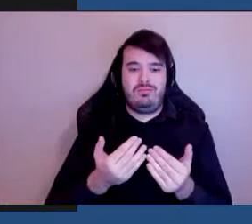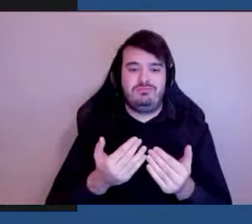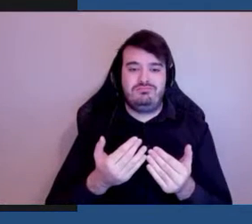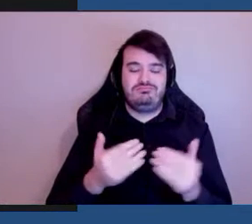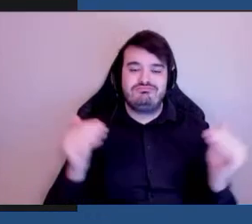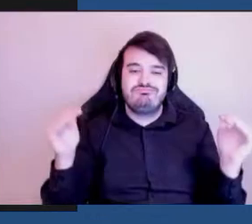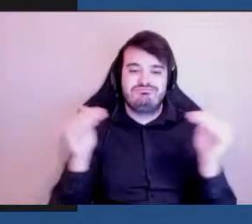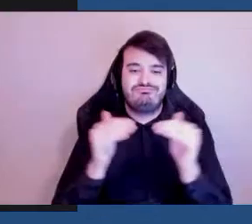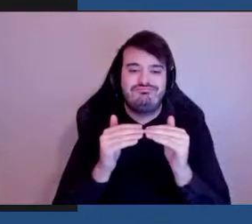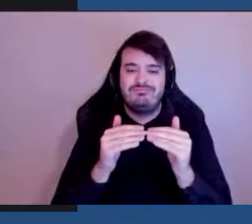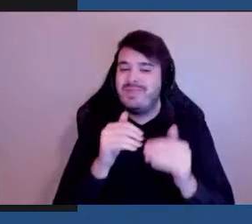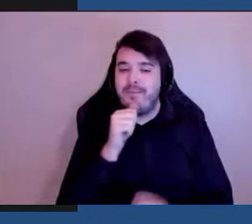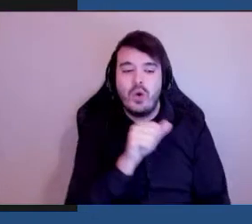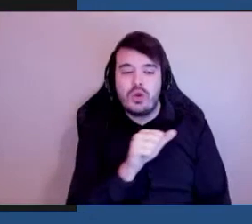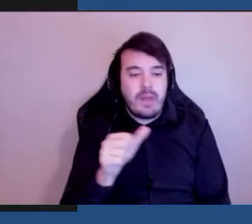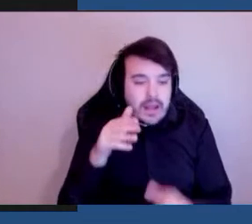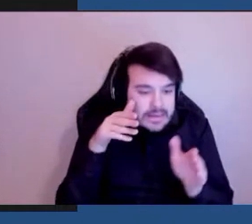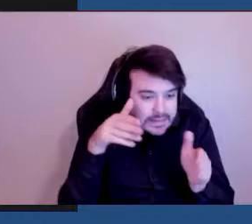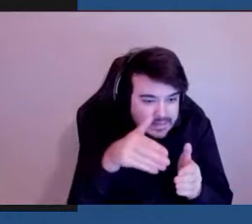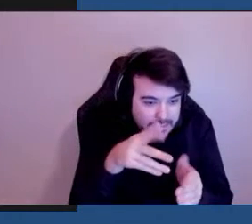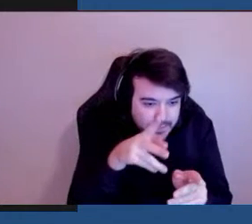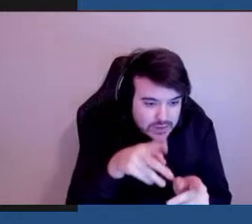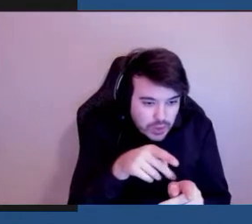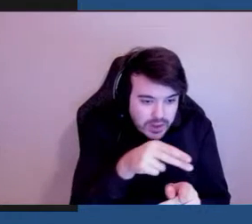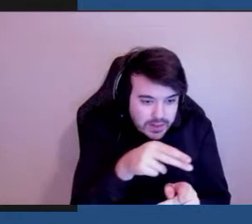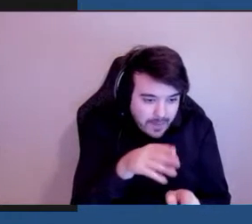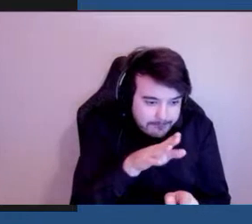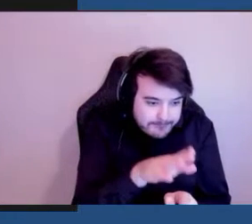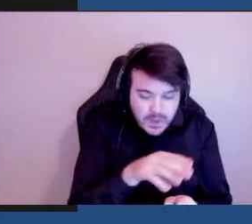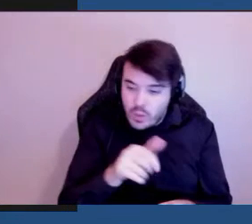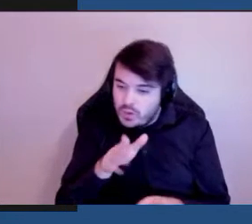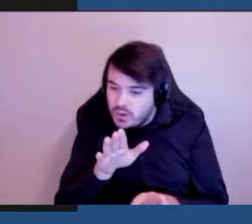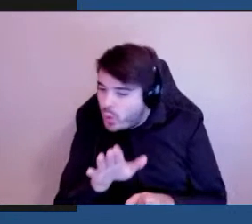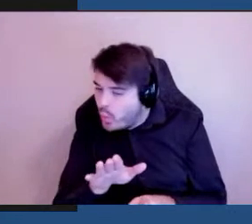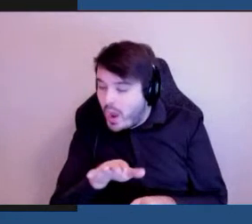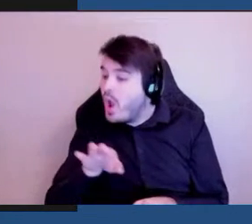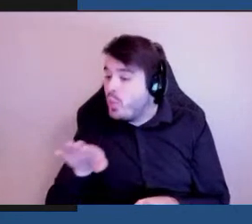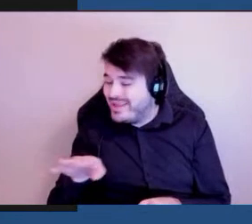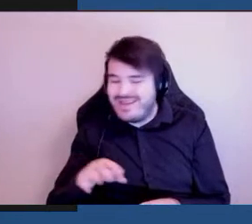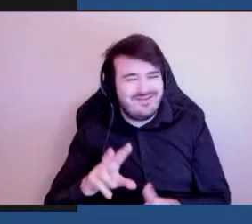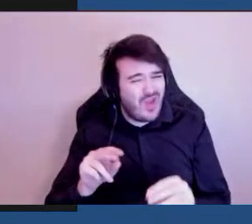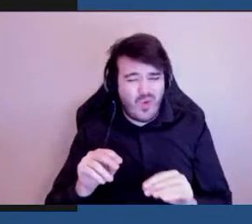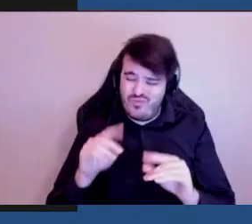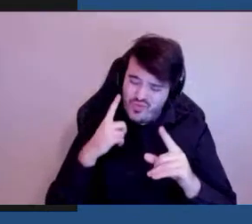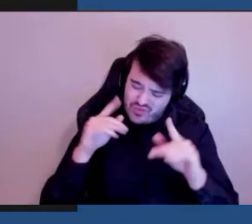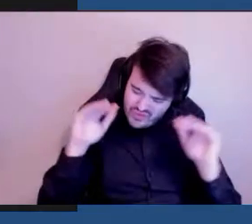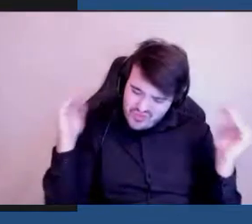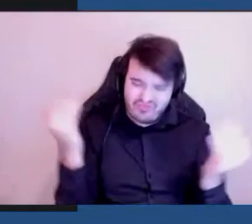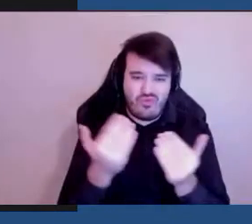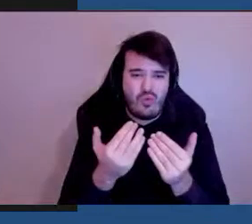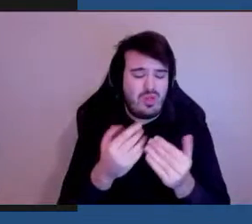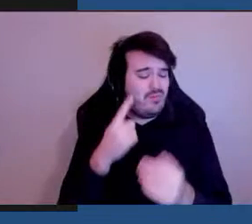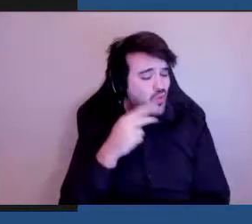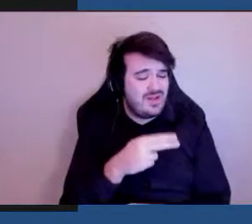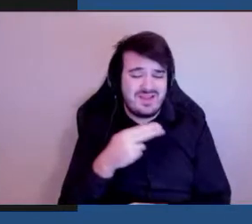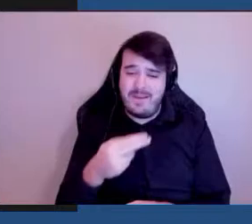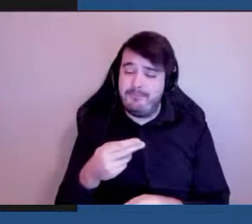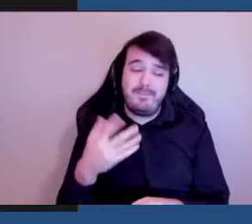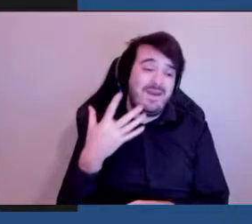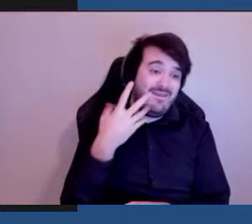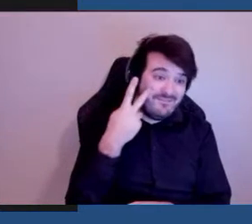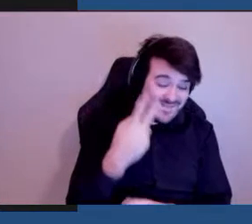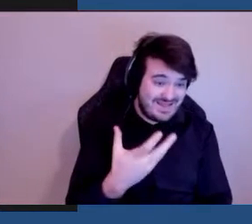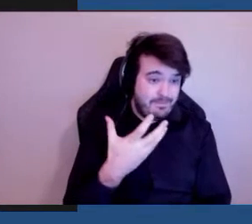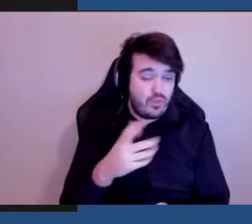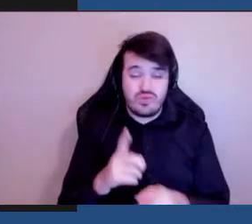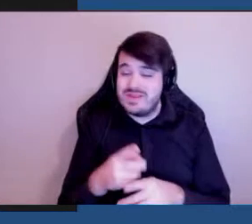Ce n'est pas simplement pour ceux qui ont des handicaps. C'est pour ceux qui ont des handicaps aussi invisibles. On